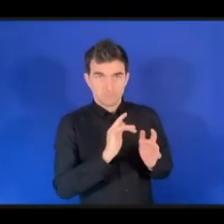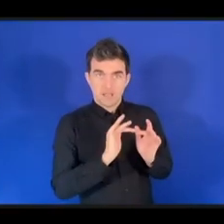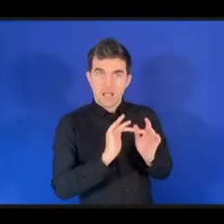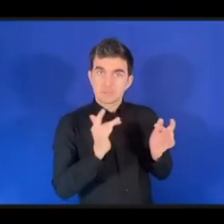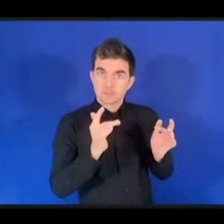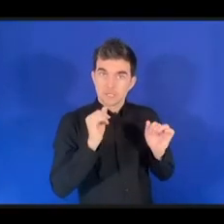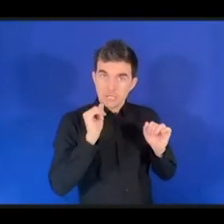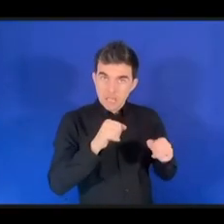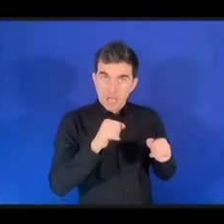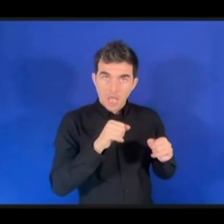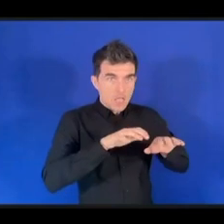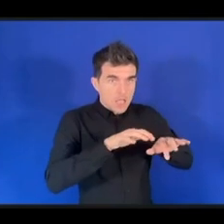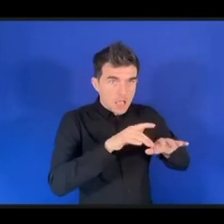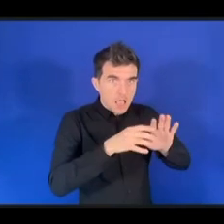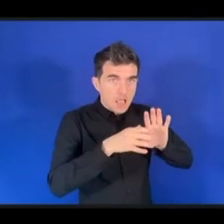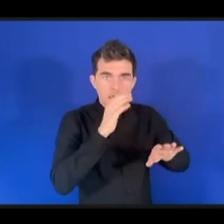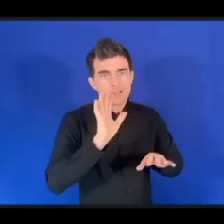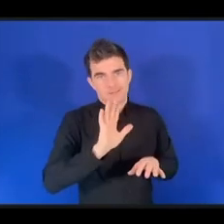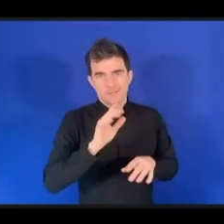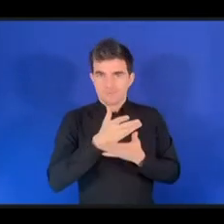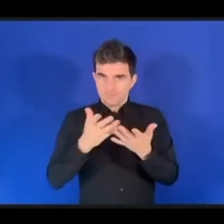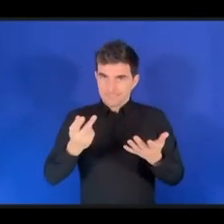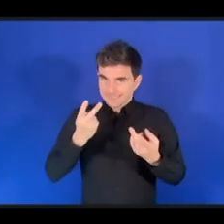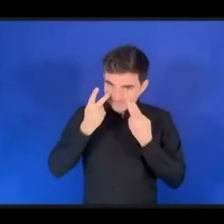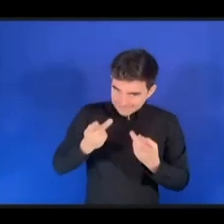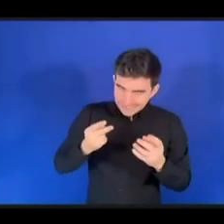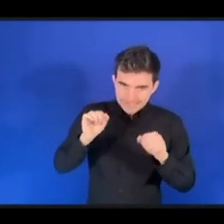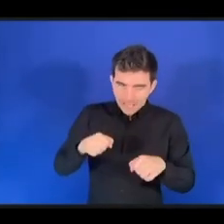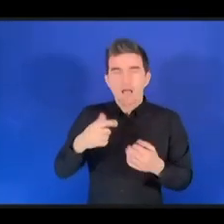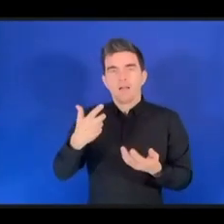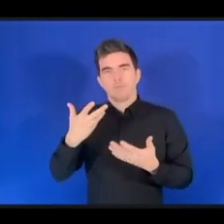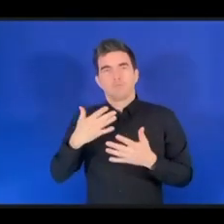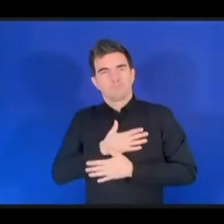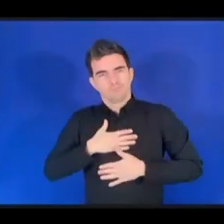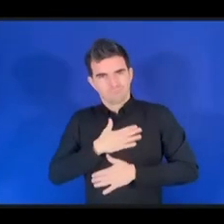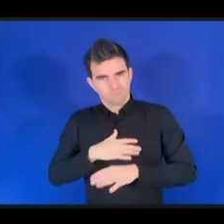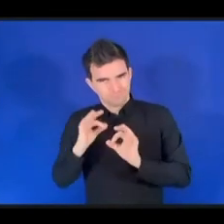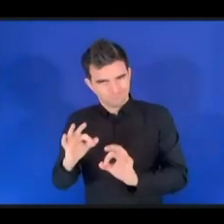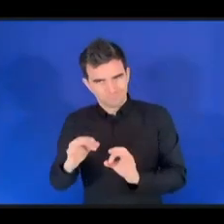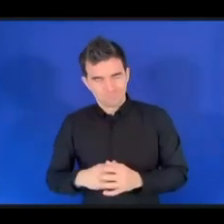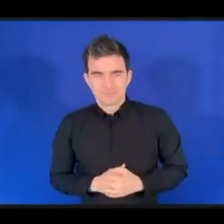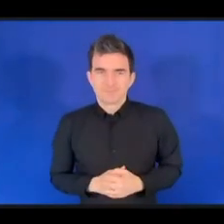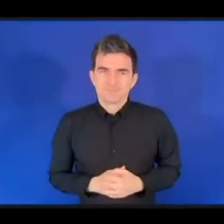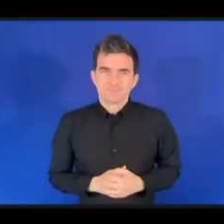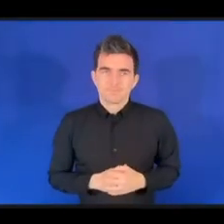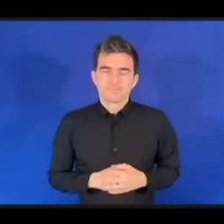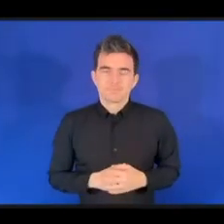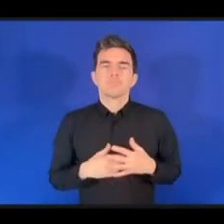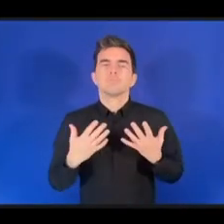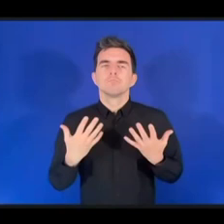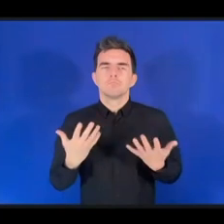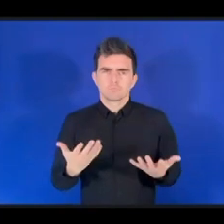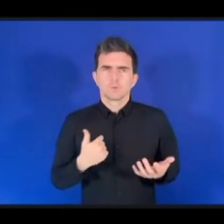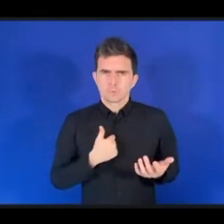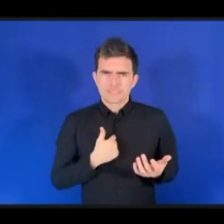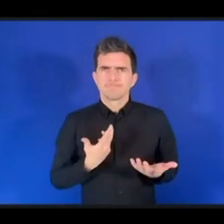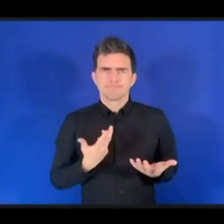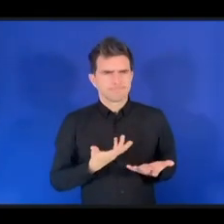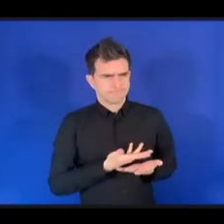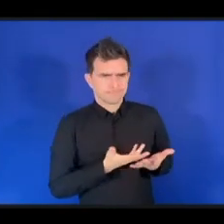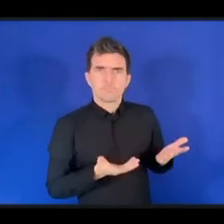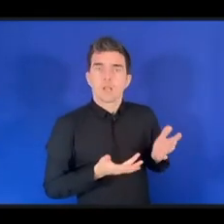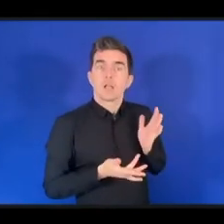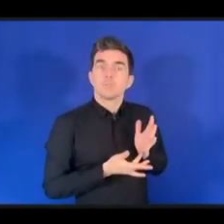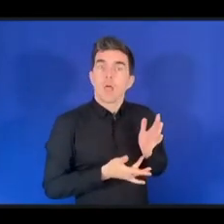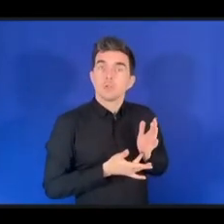эффективным. Саке вы точно не попробуете в интернете, поэтому я рад, что вы физически находитесь в Киото и можете